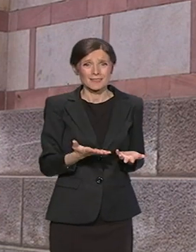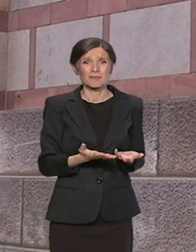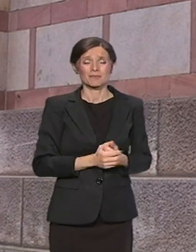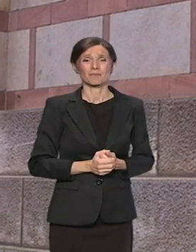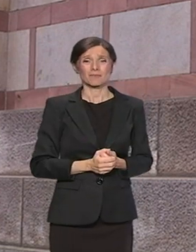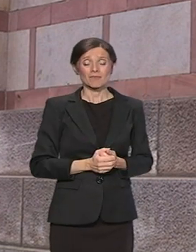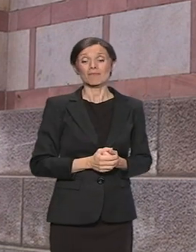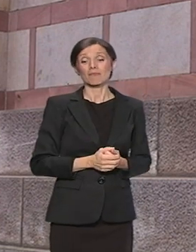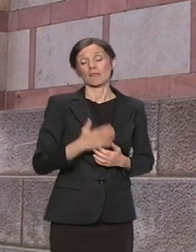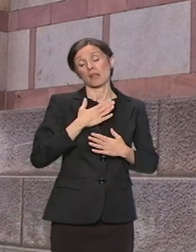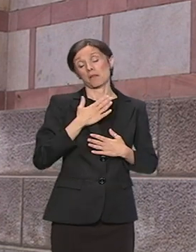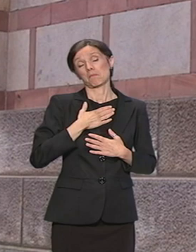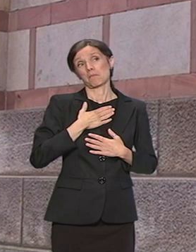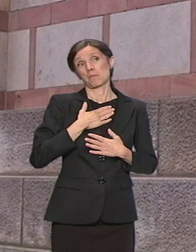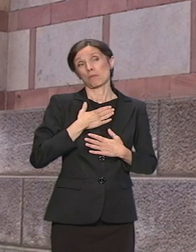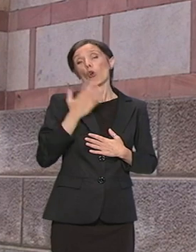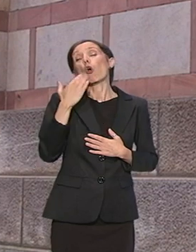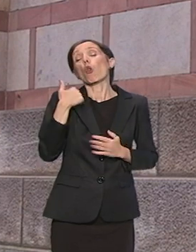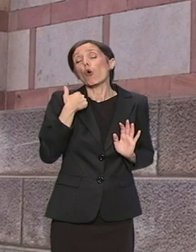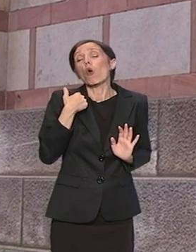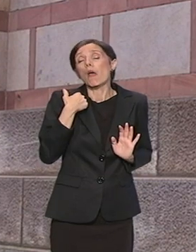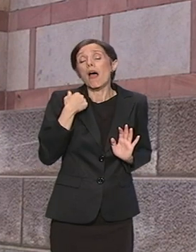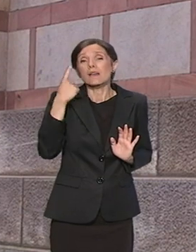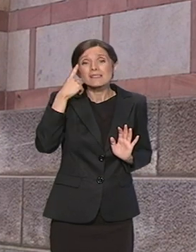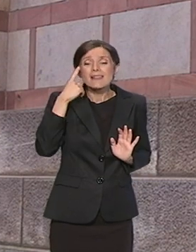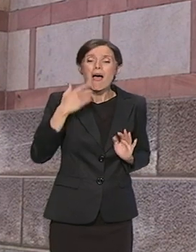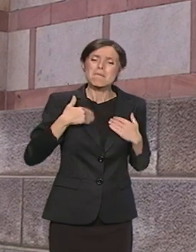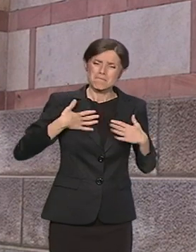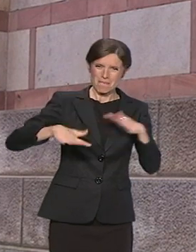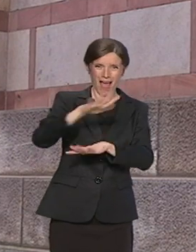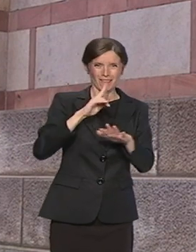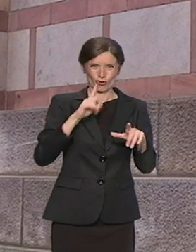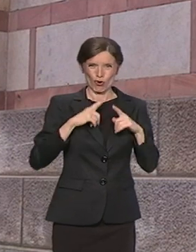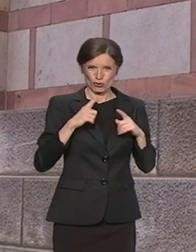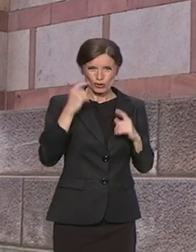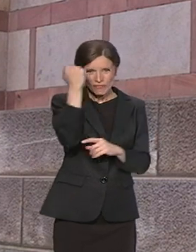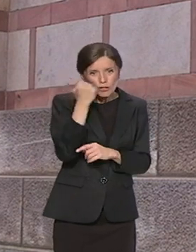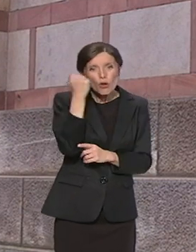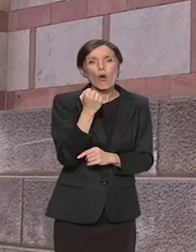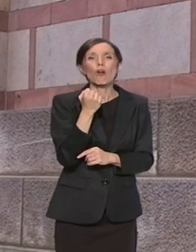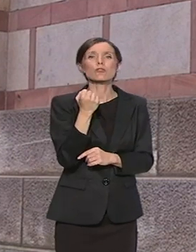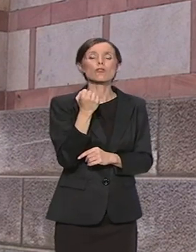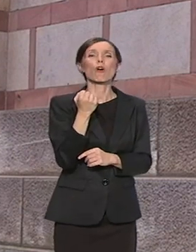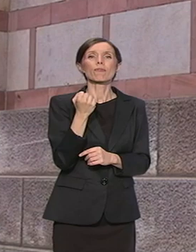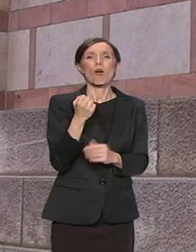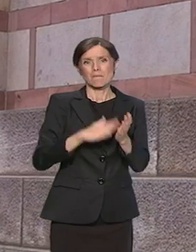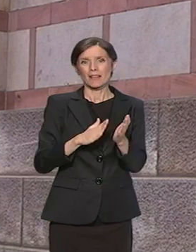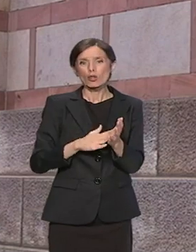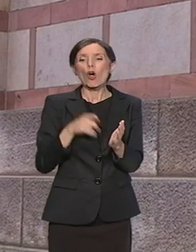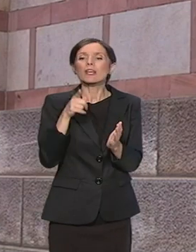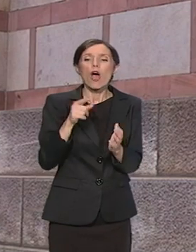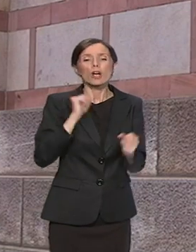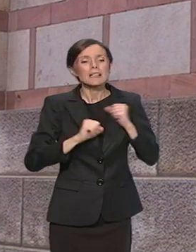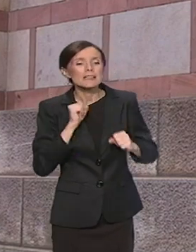oni se po nekom mom saznanju trude da koriste svaku situaciju da ono što im u svakodinom